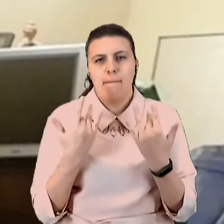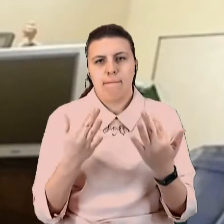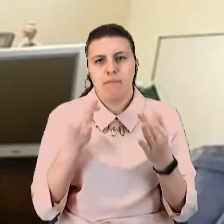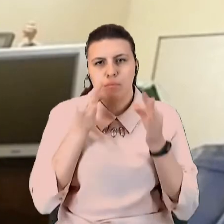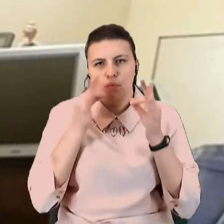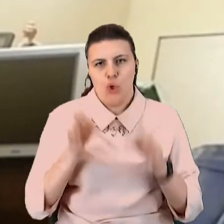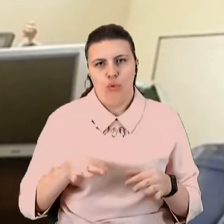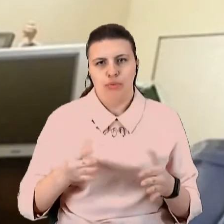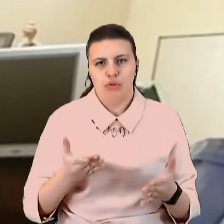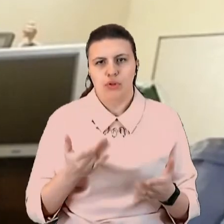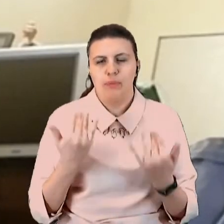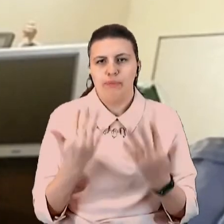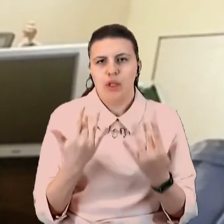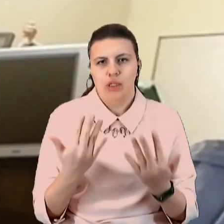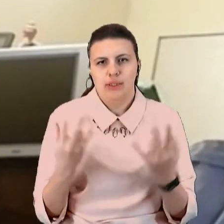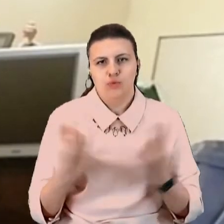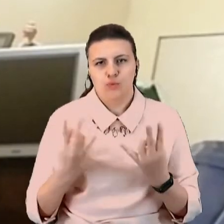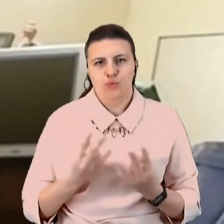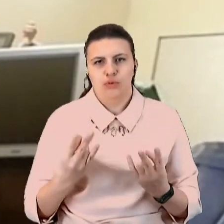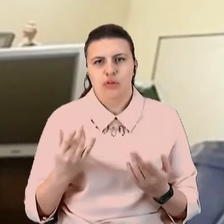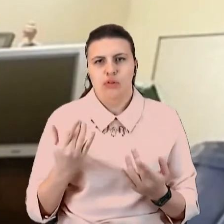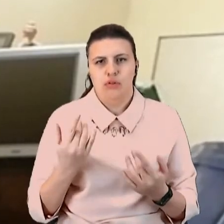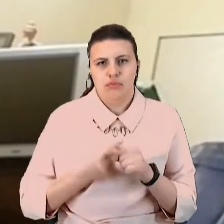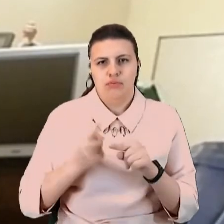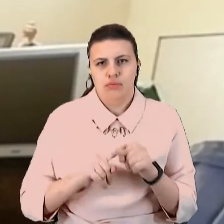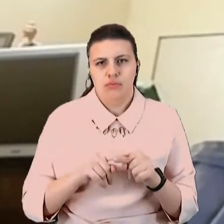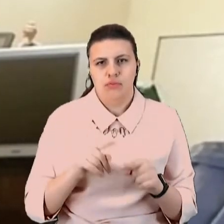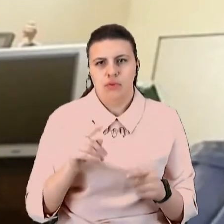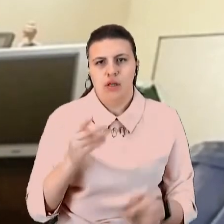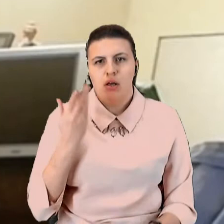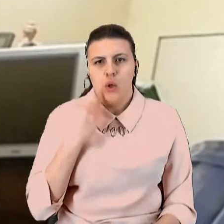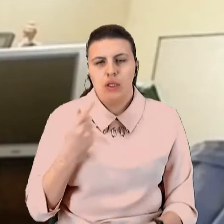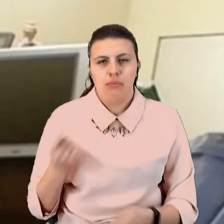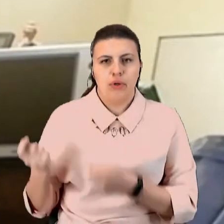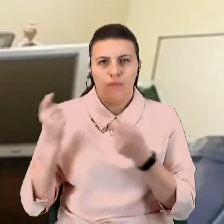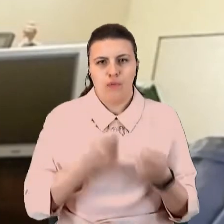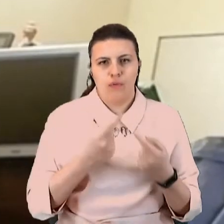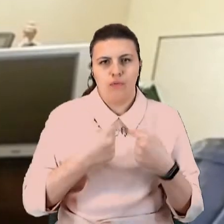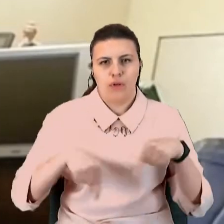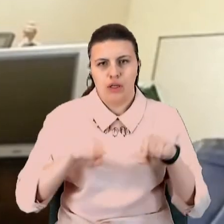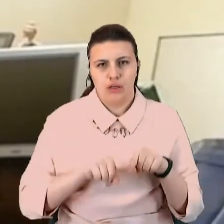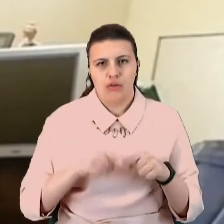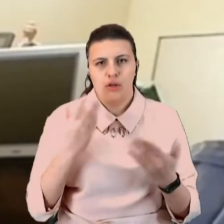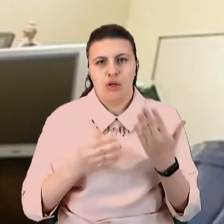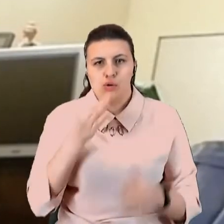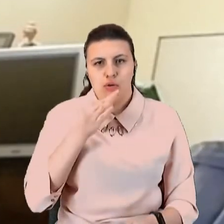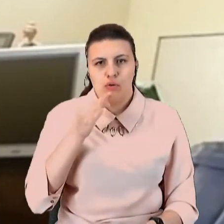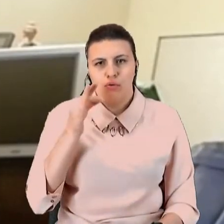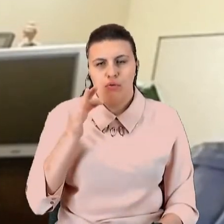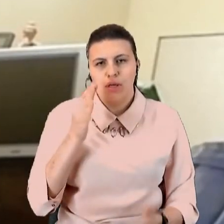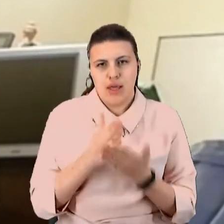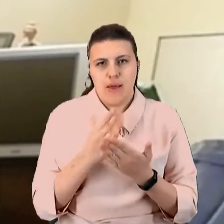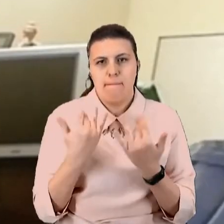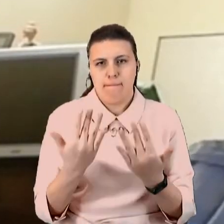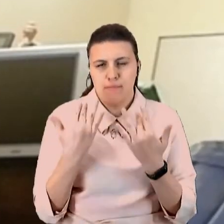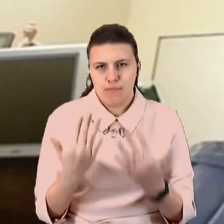ми, перш за все, говоримо про ситуацію, коли відбувається контрабанда в країну. Тоді, відповідно, якщо є попит більш дешевих, хай